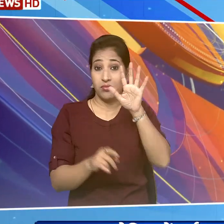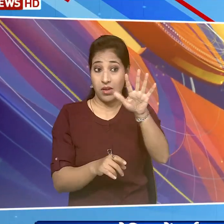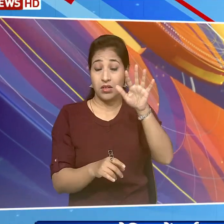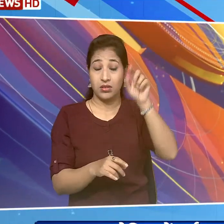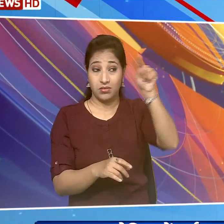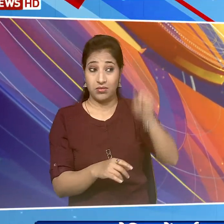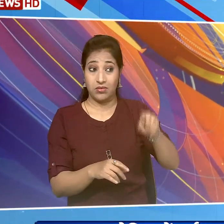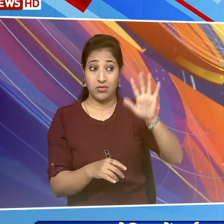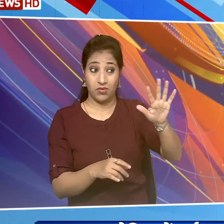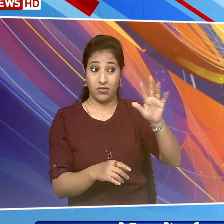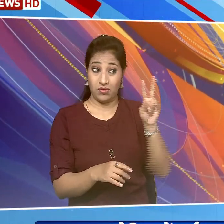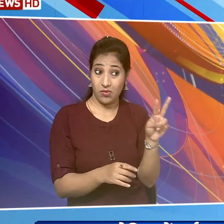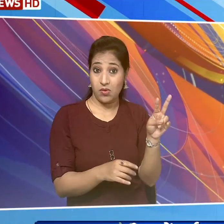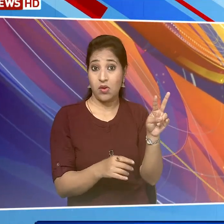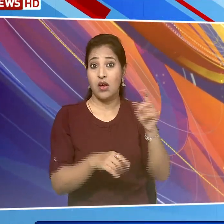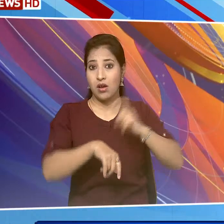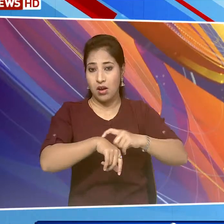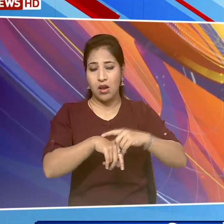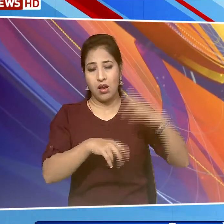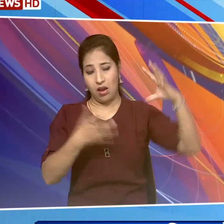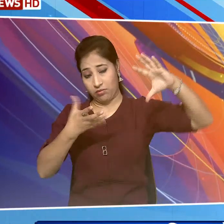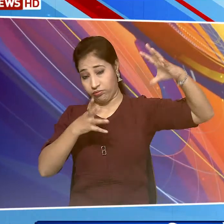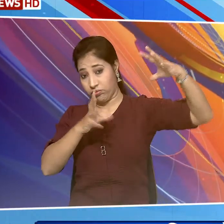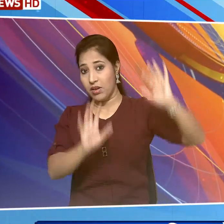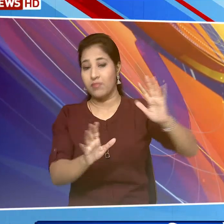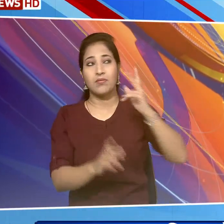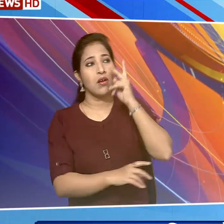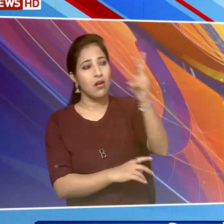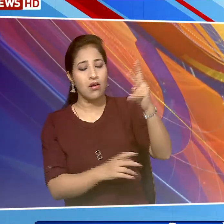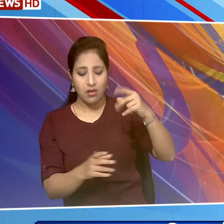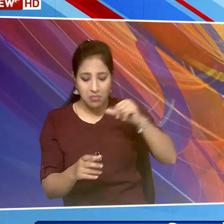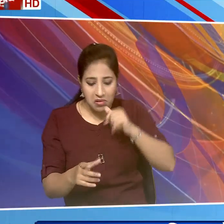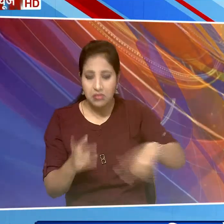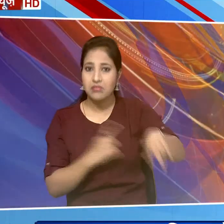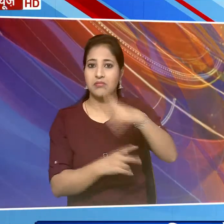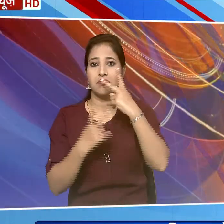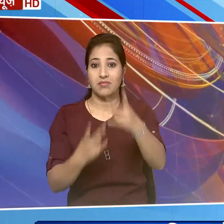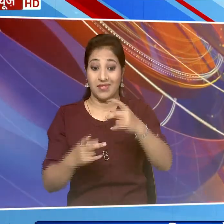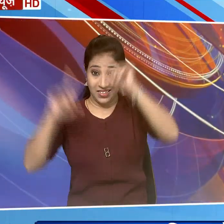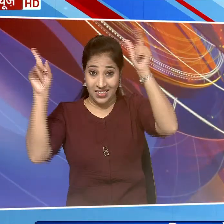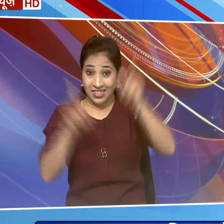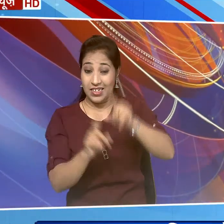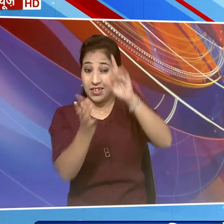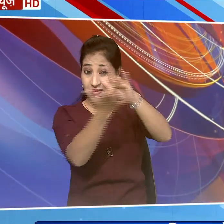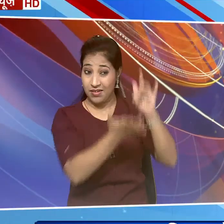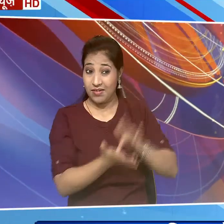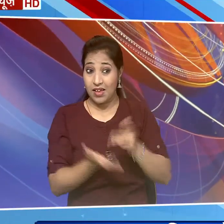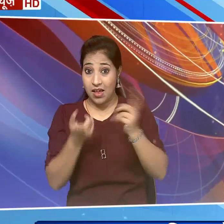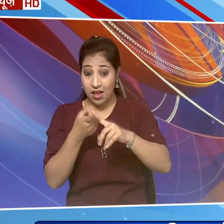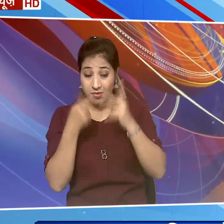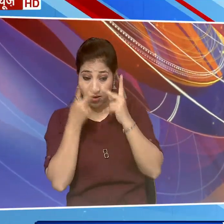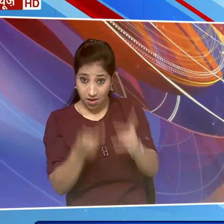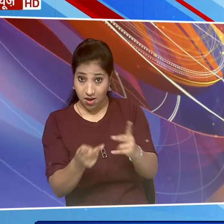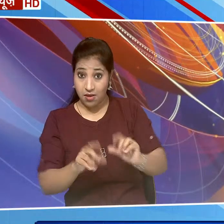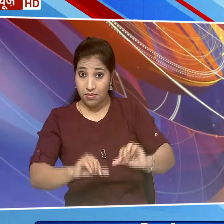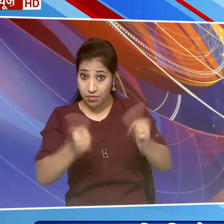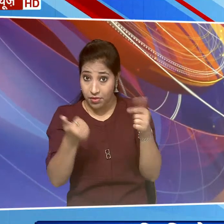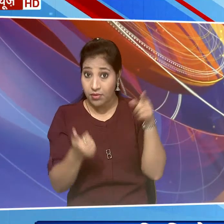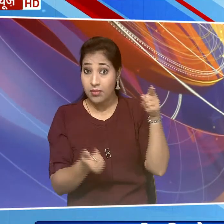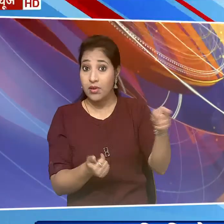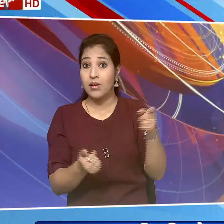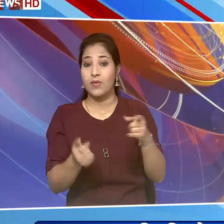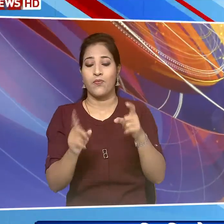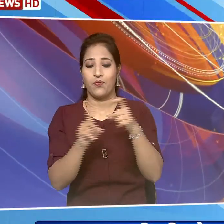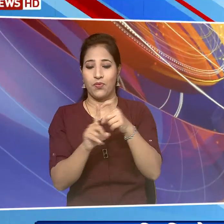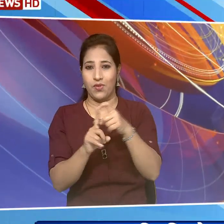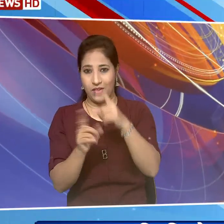सूरियास्त होने तक सूरिग रहन देख सकेगे भारत में जिन शहरों में सूरिग रहन देखा जा सकेगा उनमें